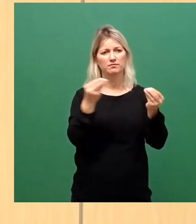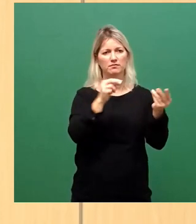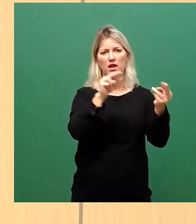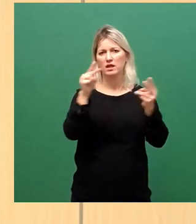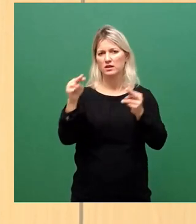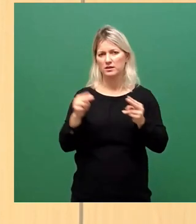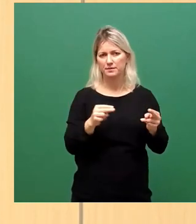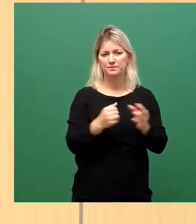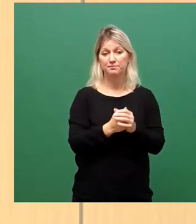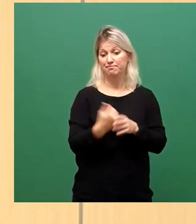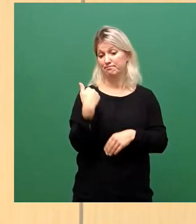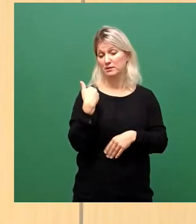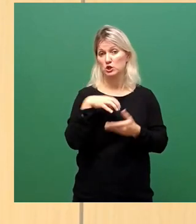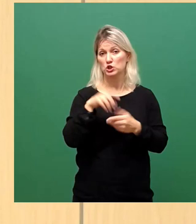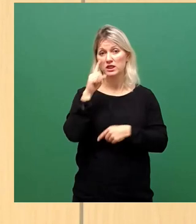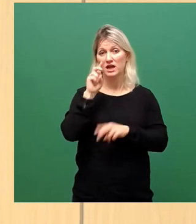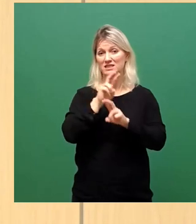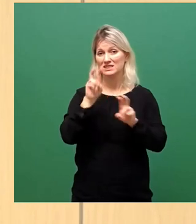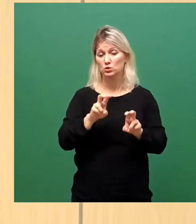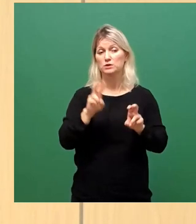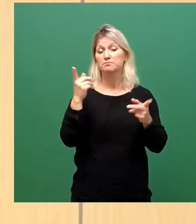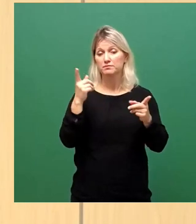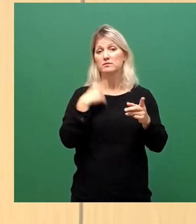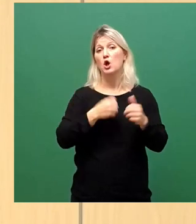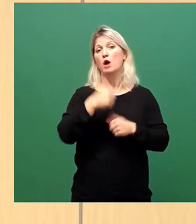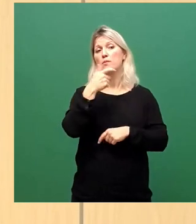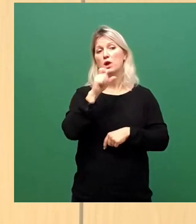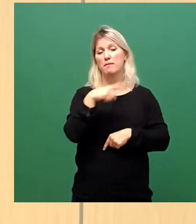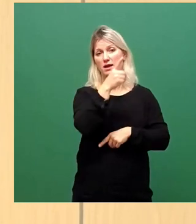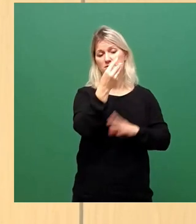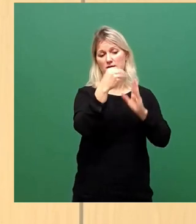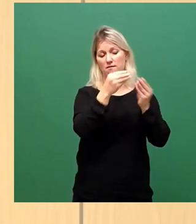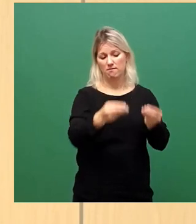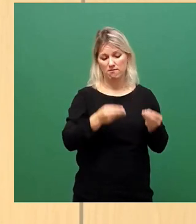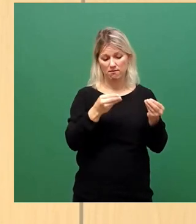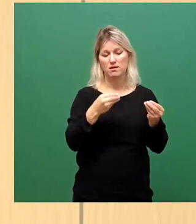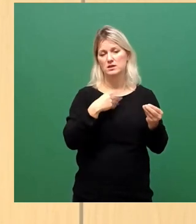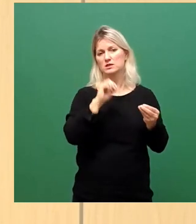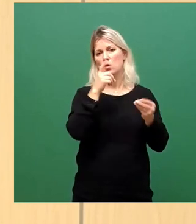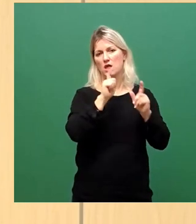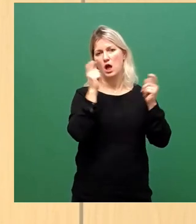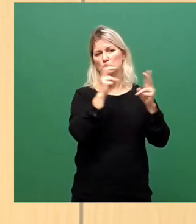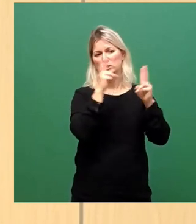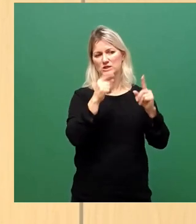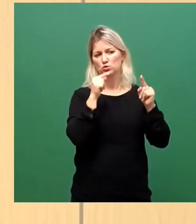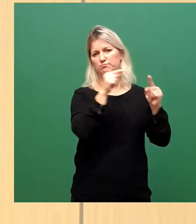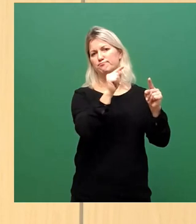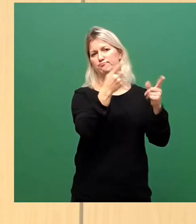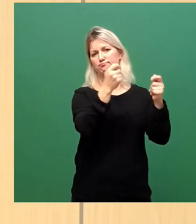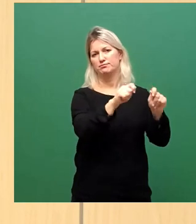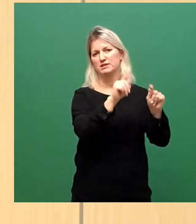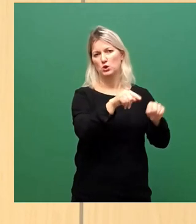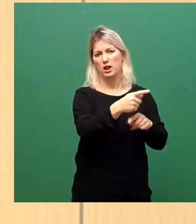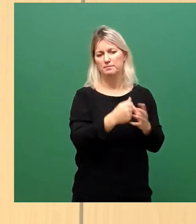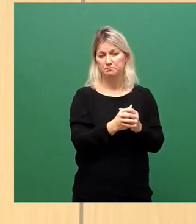Stadtratssitzung wurde die Befassung vom Oberbürgermeister heruntergenommen und in den Sonderausschusssitzungen zum Beschluss verwiesen. Kurz davor wurde uns vom